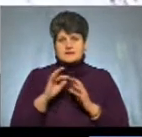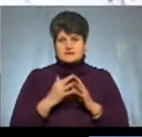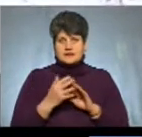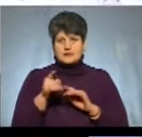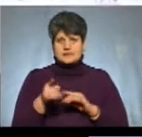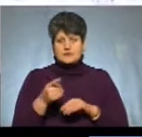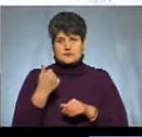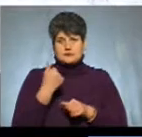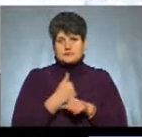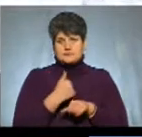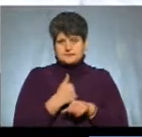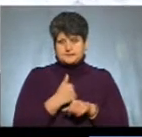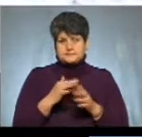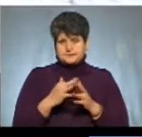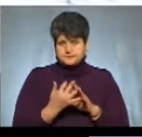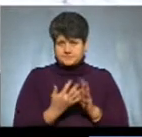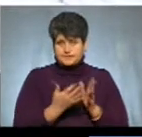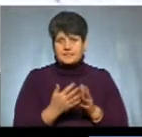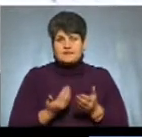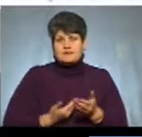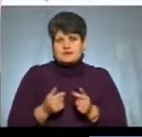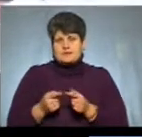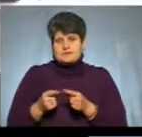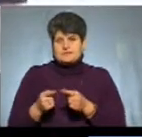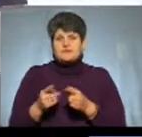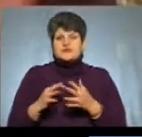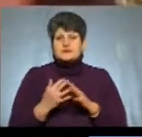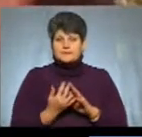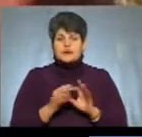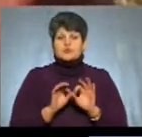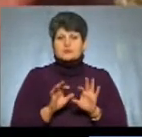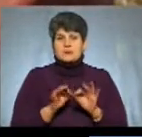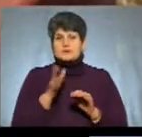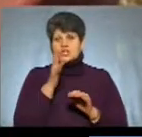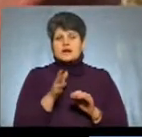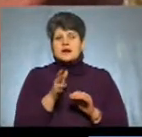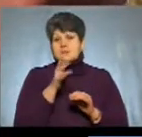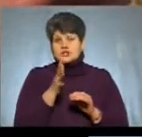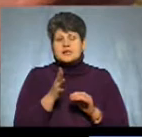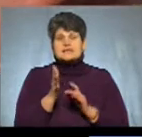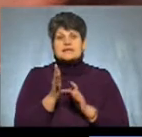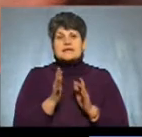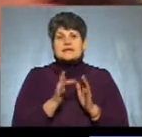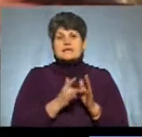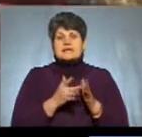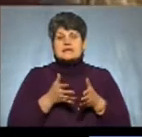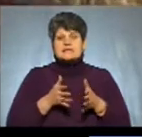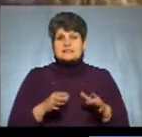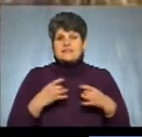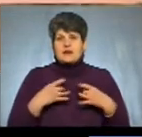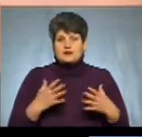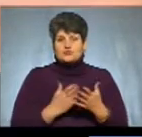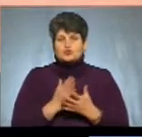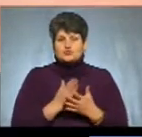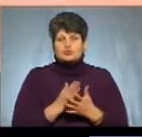староста Микола Гаврилюк. Він живе на околиці. Чоловік розповідає, під час різдвяної служби громада прийняла рішення почати перехід в